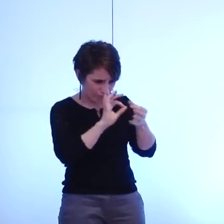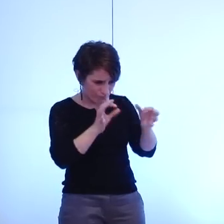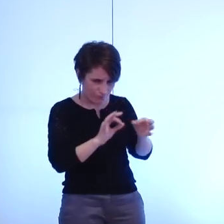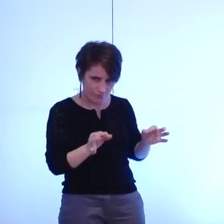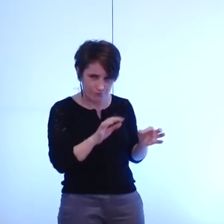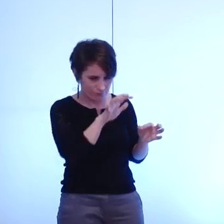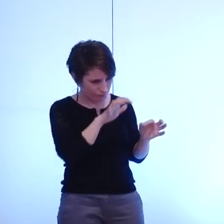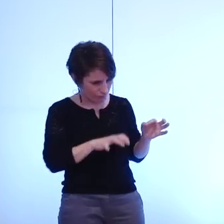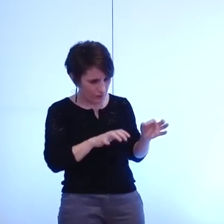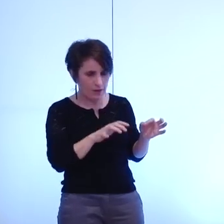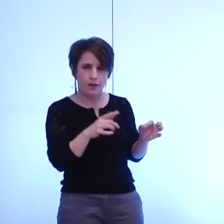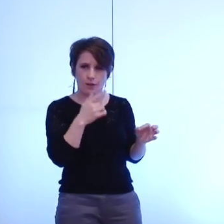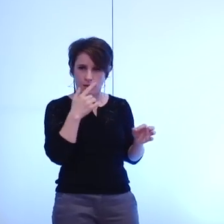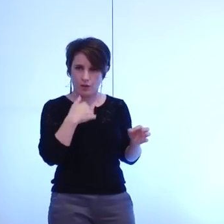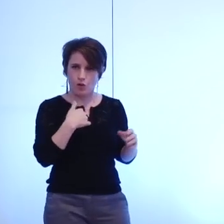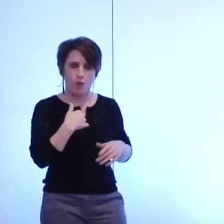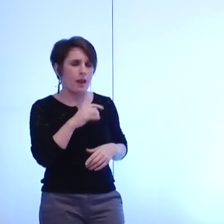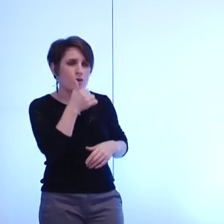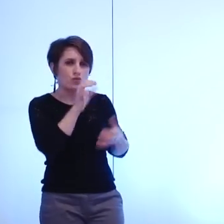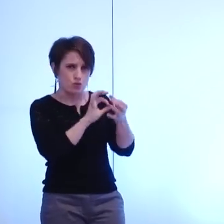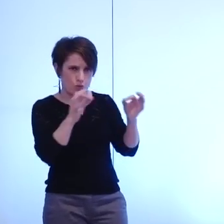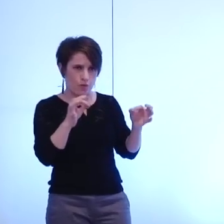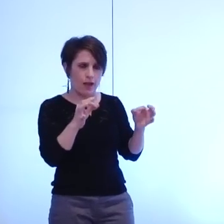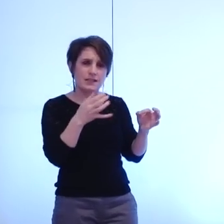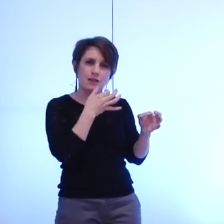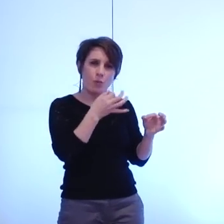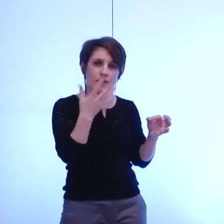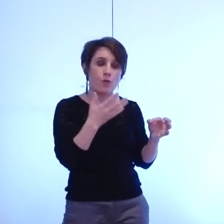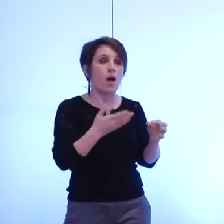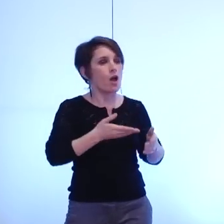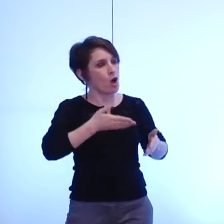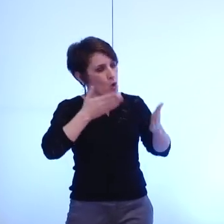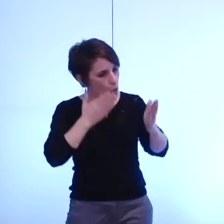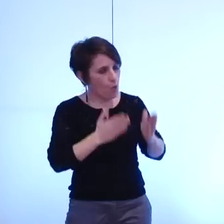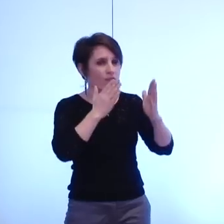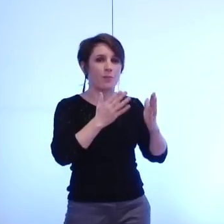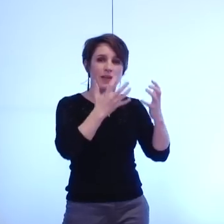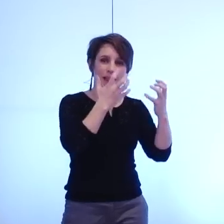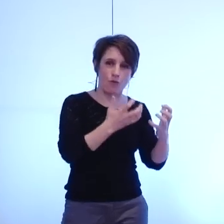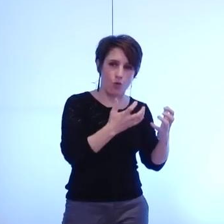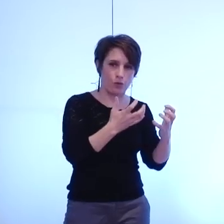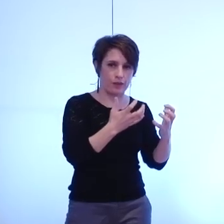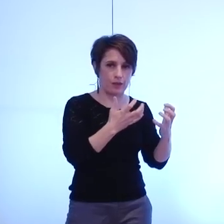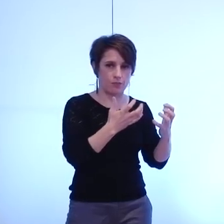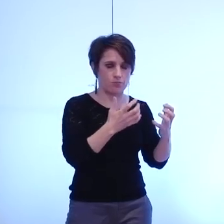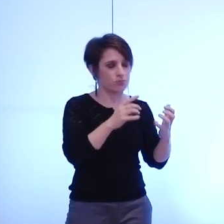le remplacement de la phrase de confirmer la volonté plutôt que de dire cela il est proposé en France et de